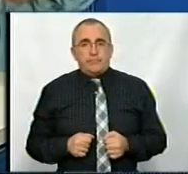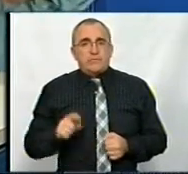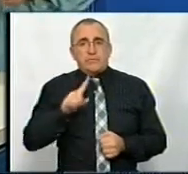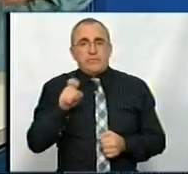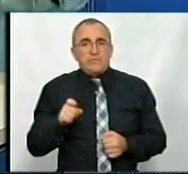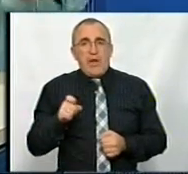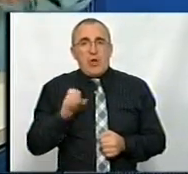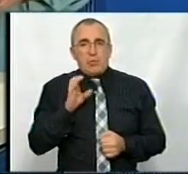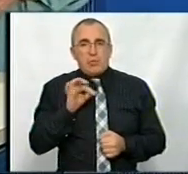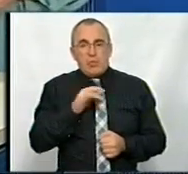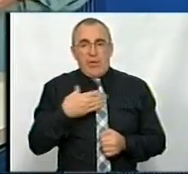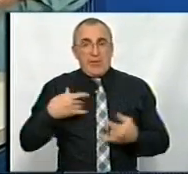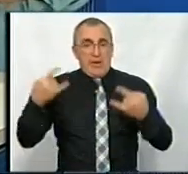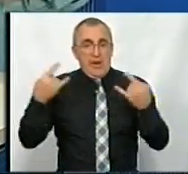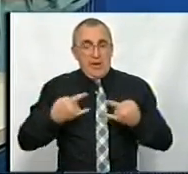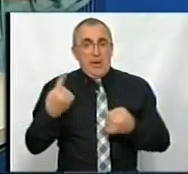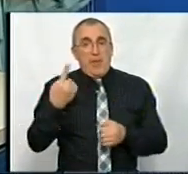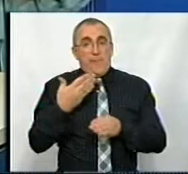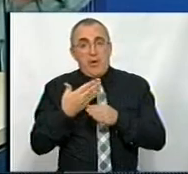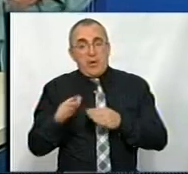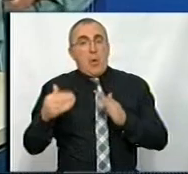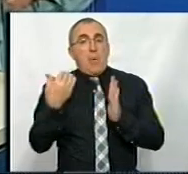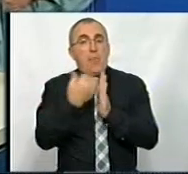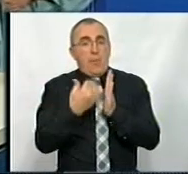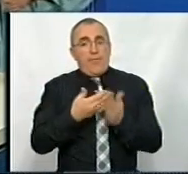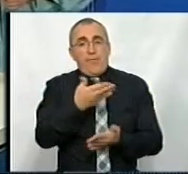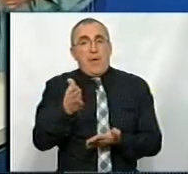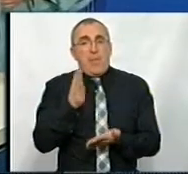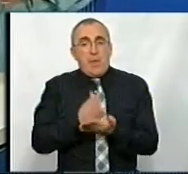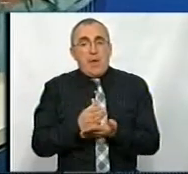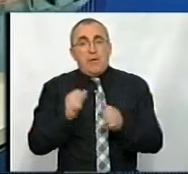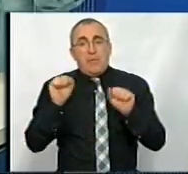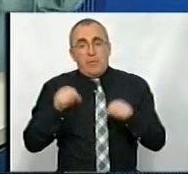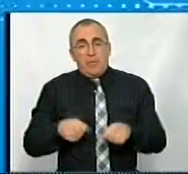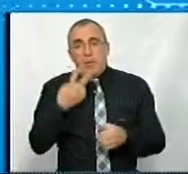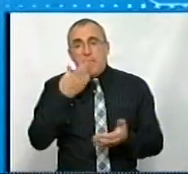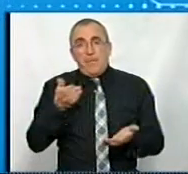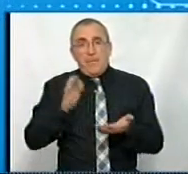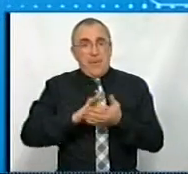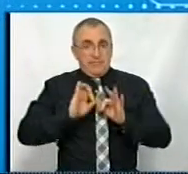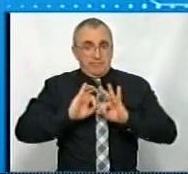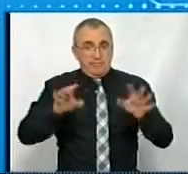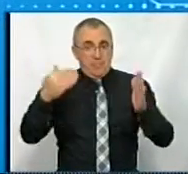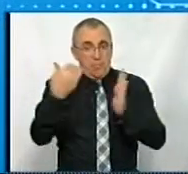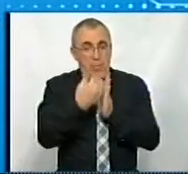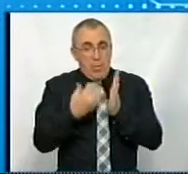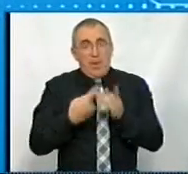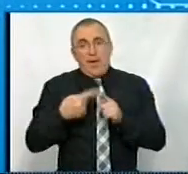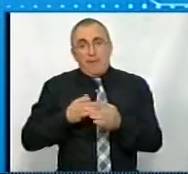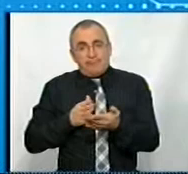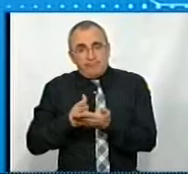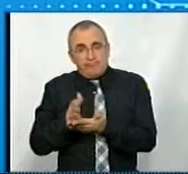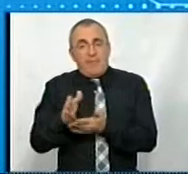структурою нашого ефіру у першій частині програми ви маєте можливість презентувати свою програму, з якою ви йдете на ці вибори,